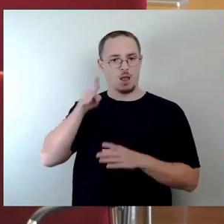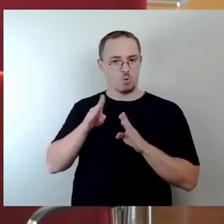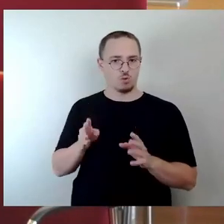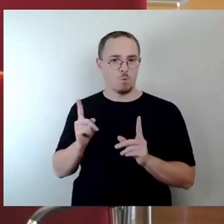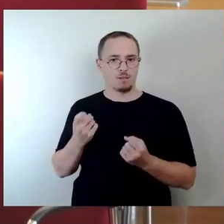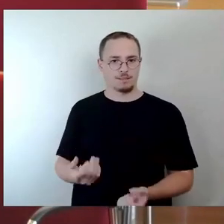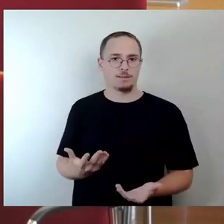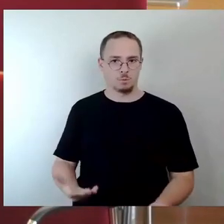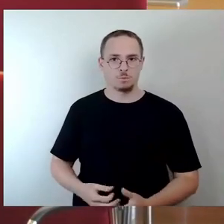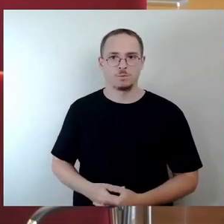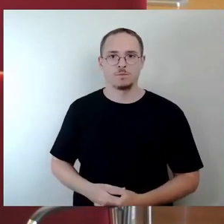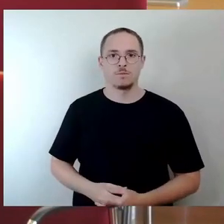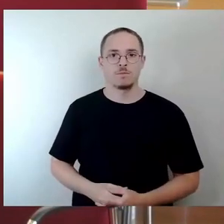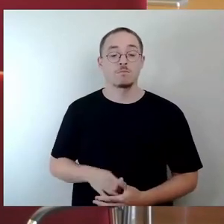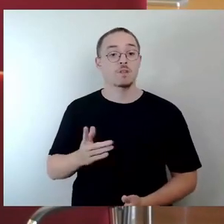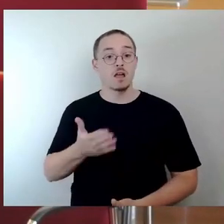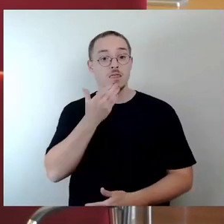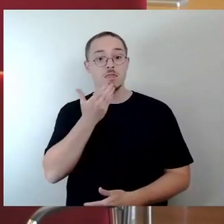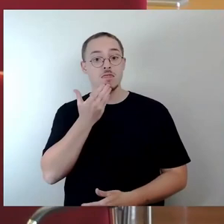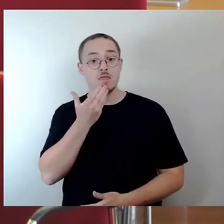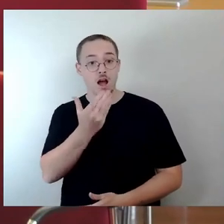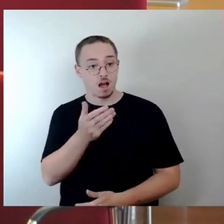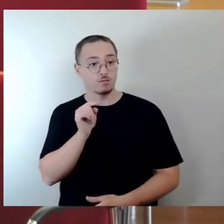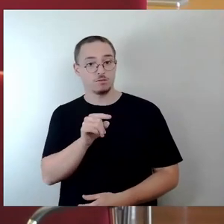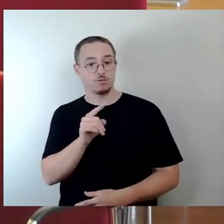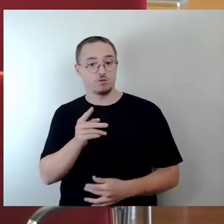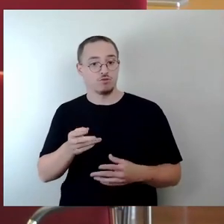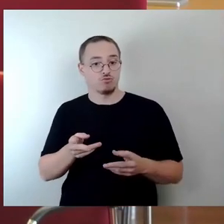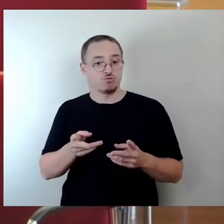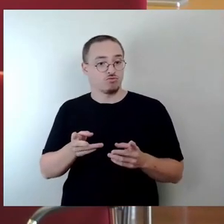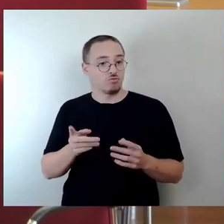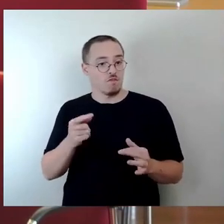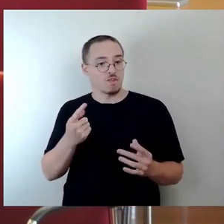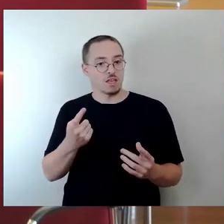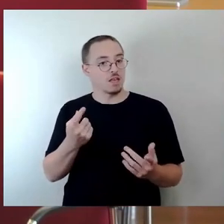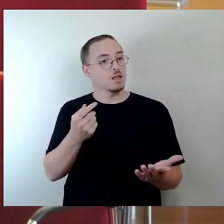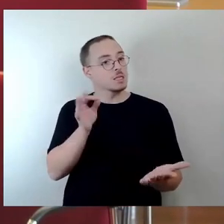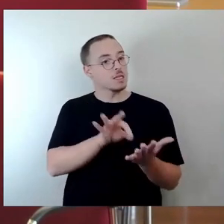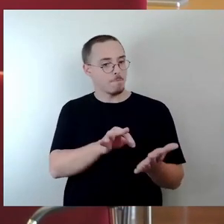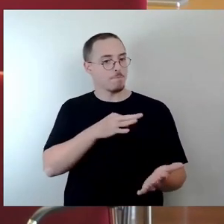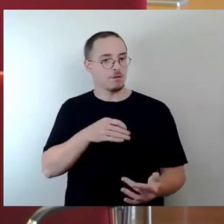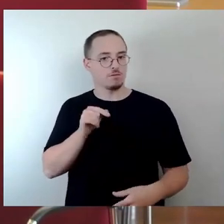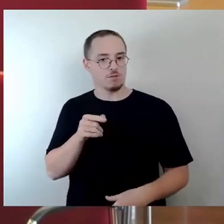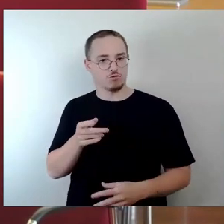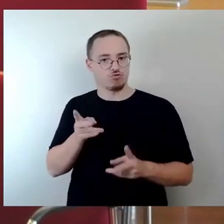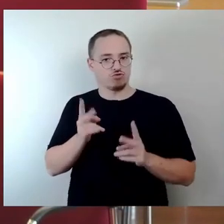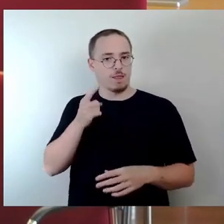eventuell aufgehoben werden müssten. Und noch eine Frage, ich hatte wirklich gefragt,